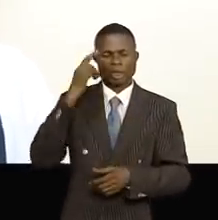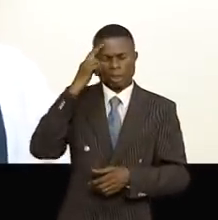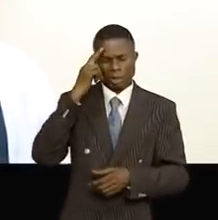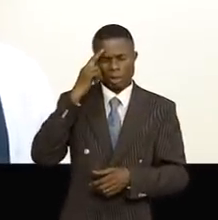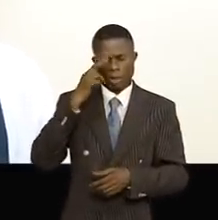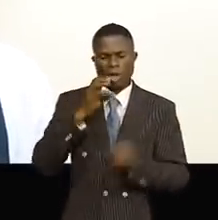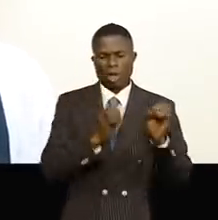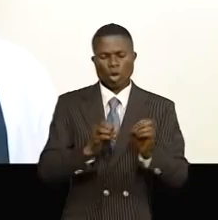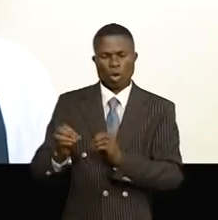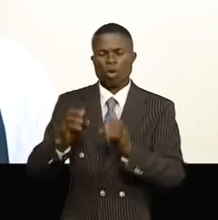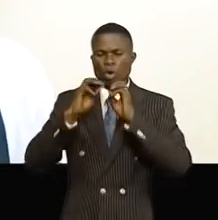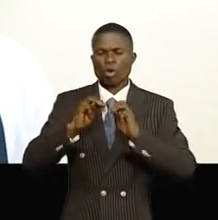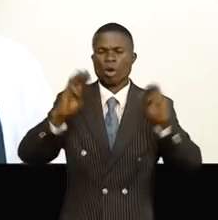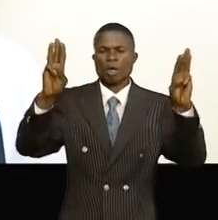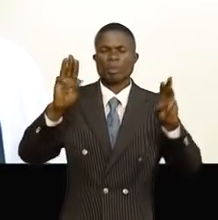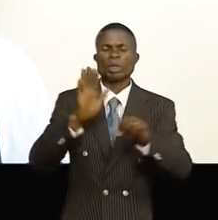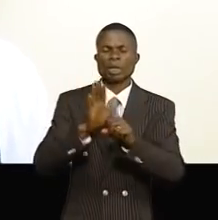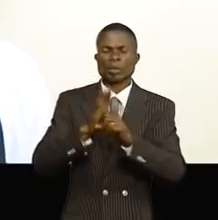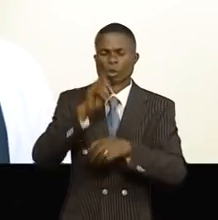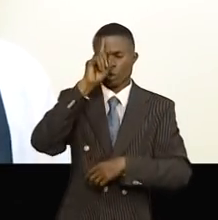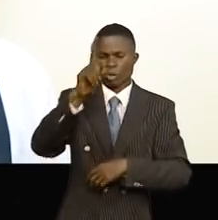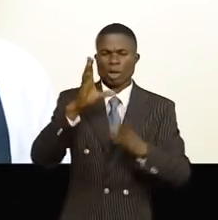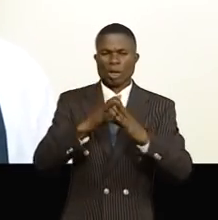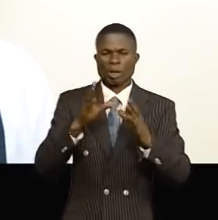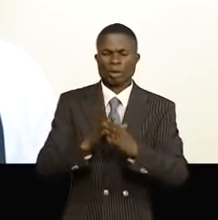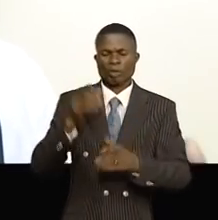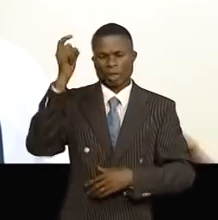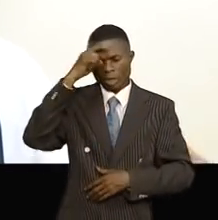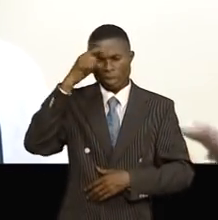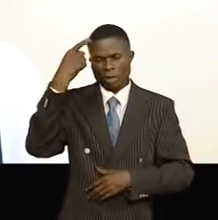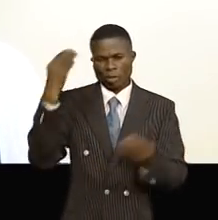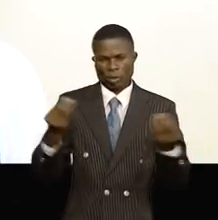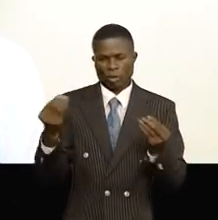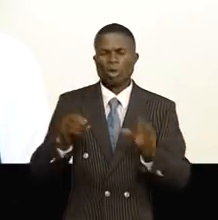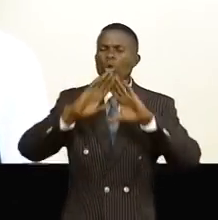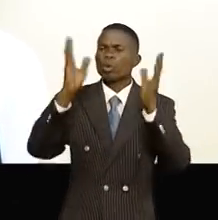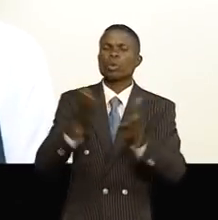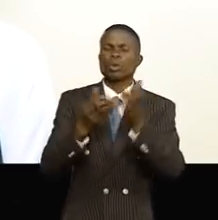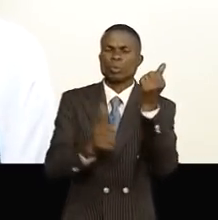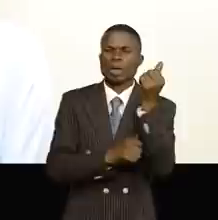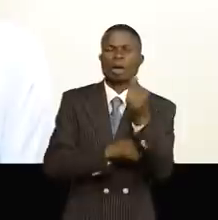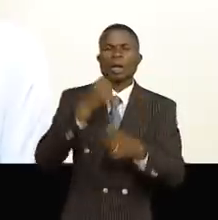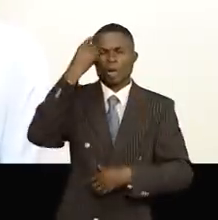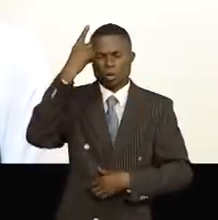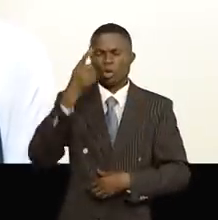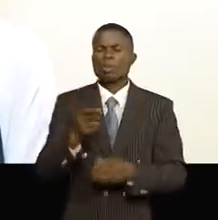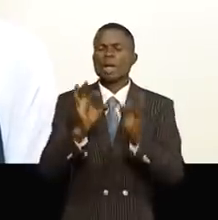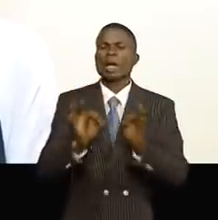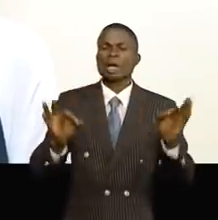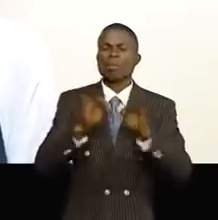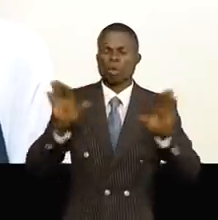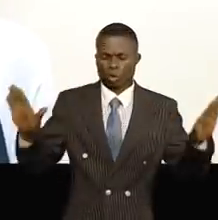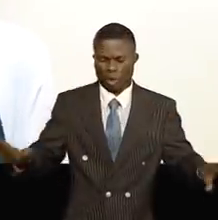des émissions avec beaucoup d'intelligence, avec beaucoup de sagesses pour que les gens comprennent au moins l'islam c'est quoi.